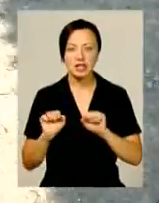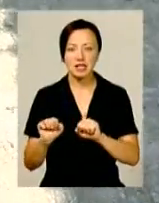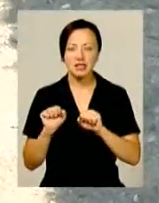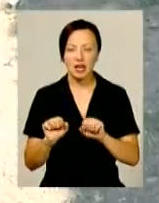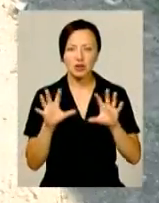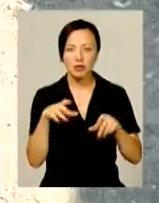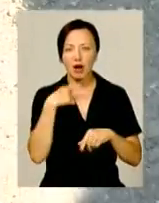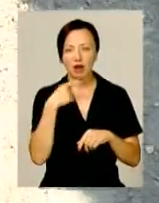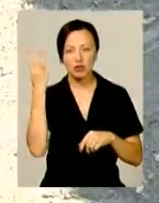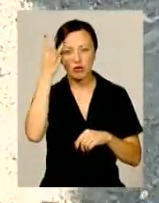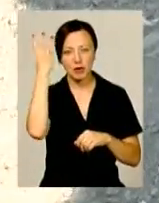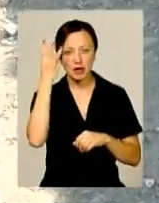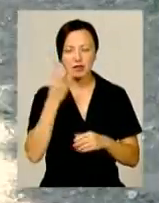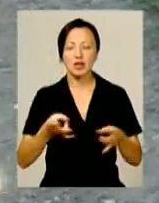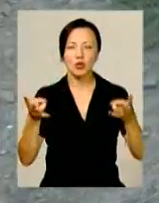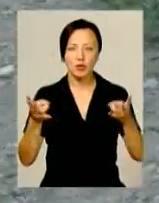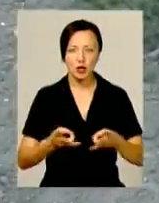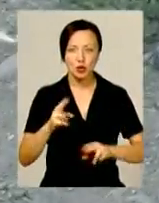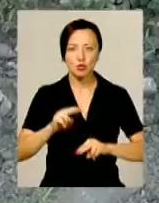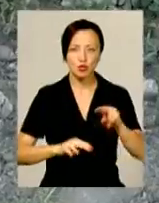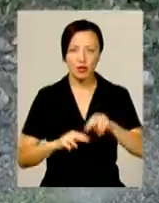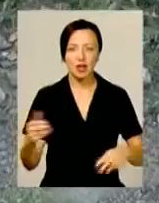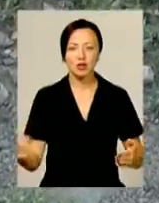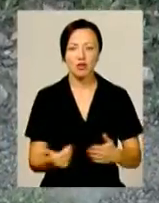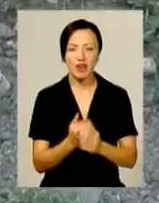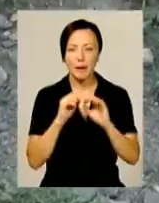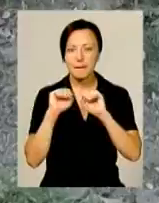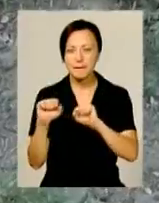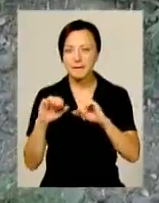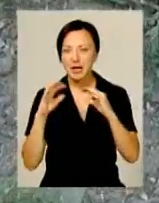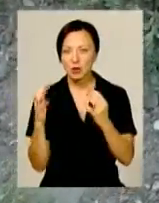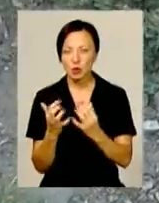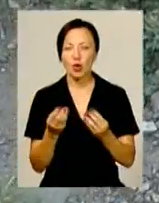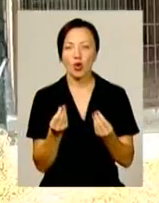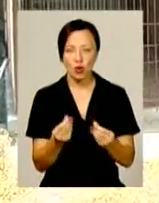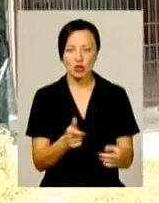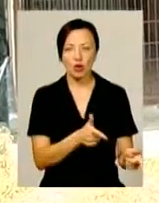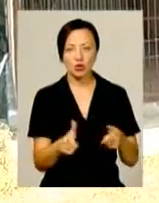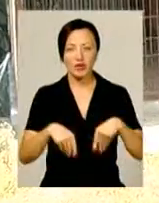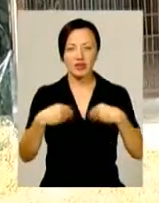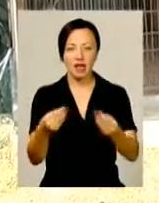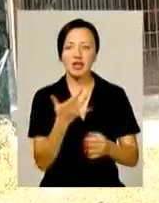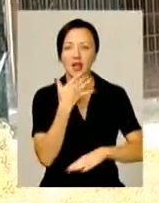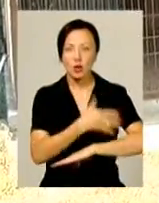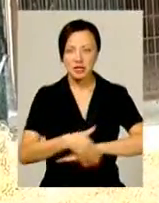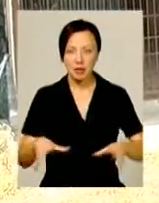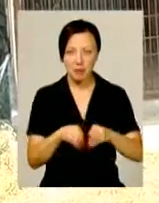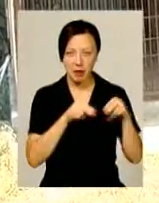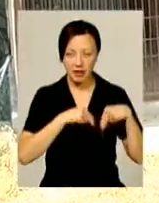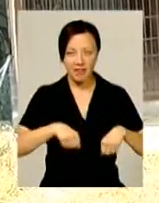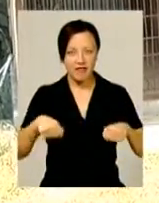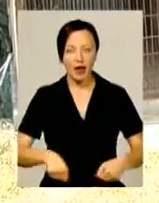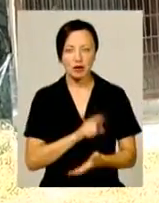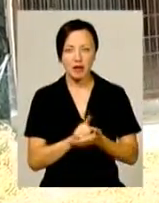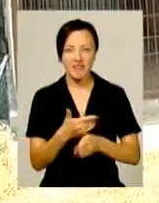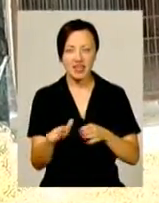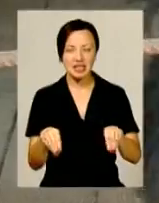наголошують, обласному центрі необхідно збудувати новий притулок. Гроші на це готові дати іноземні партнери. Влада ж має лише